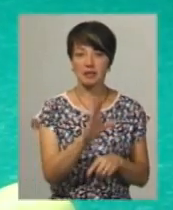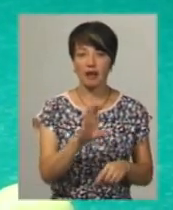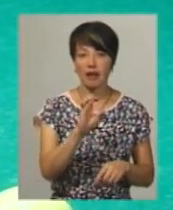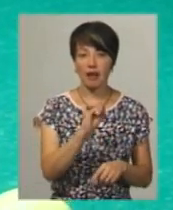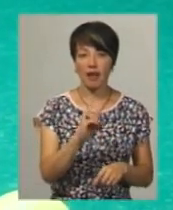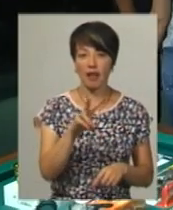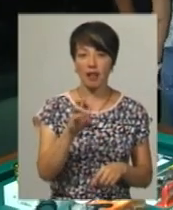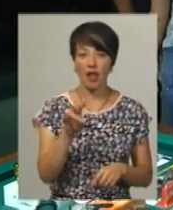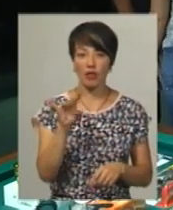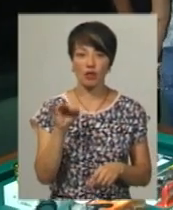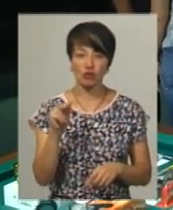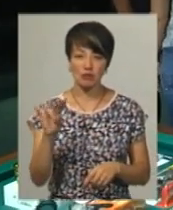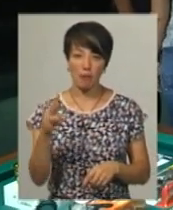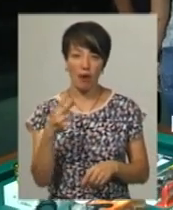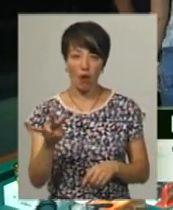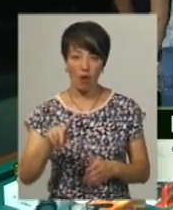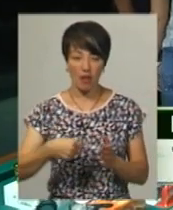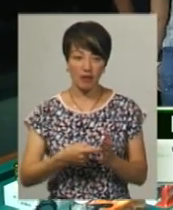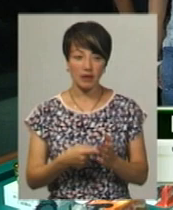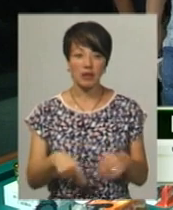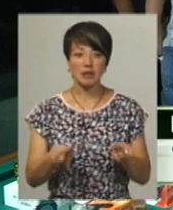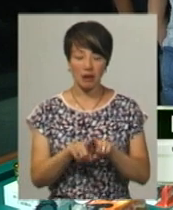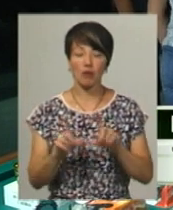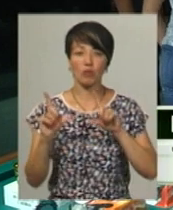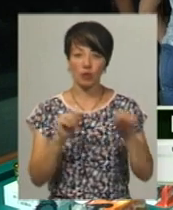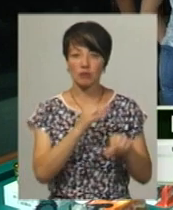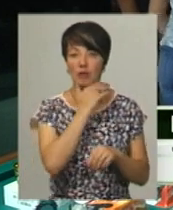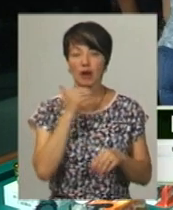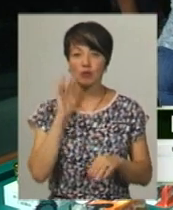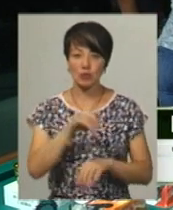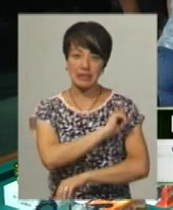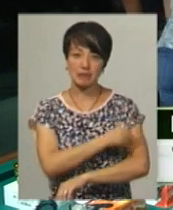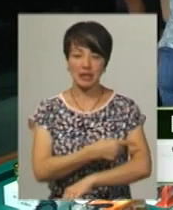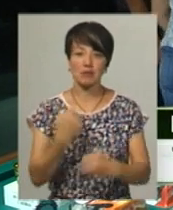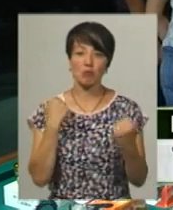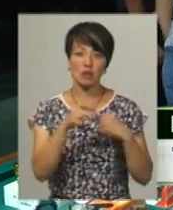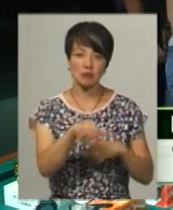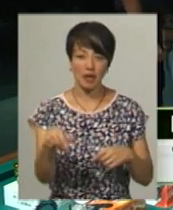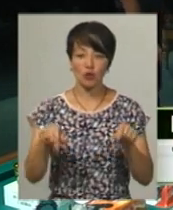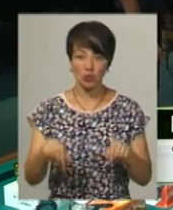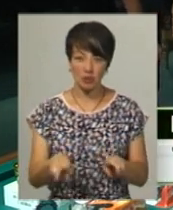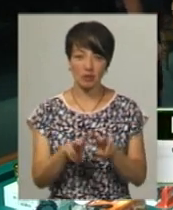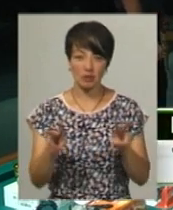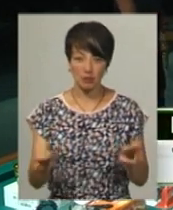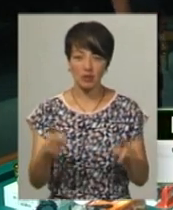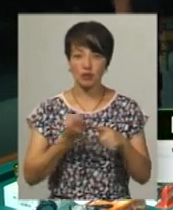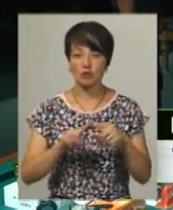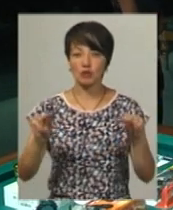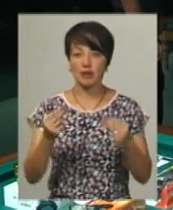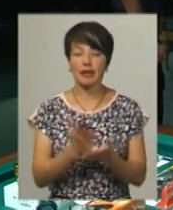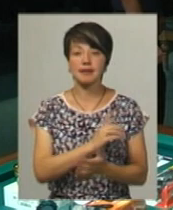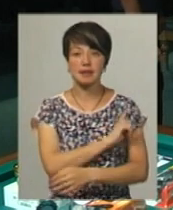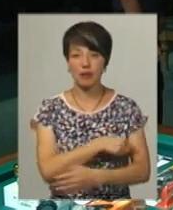Єленич з Миколаєва. Так, поїду, поїду. Так, поїду. Дуже багато там буде сильних спортсменів. Та й тут. На цьому чемпіонаті є